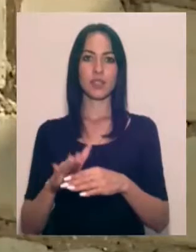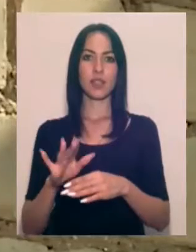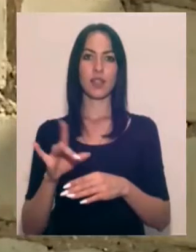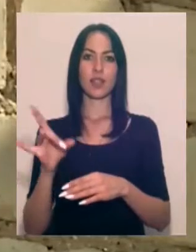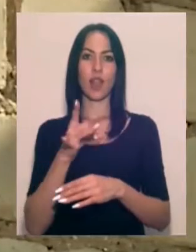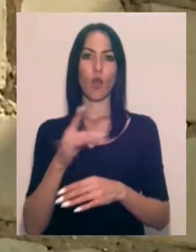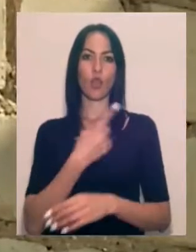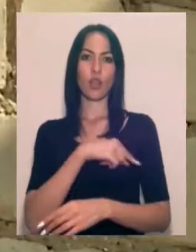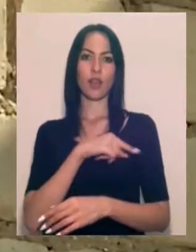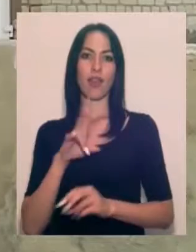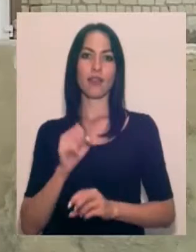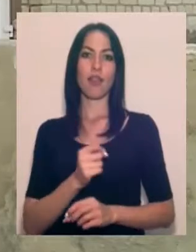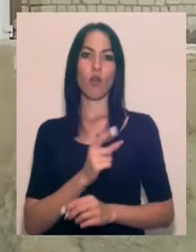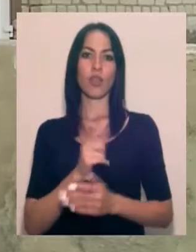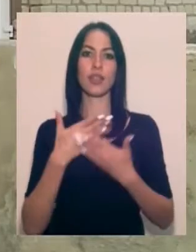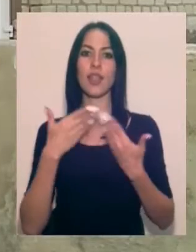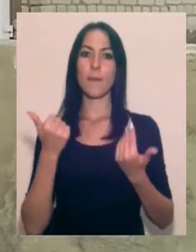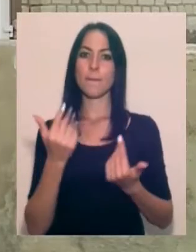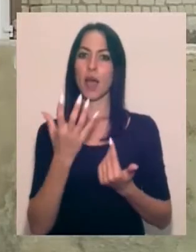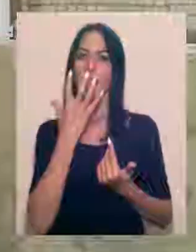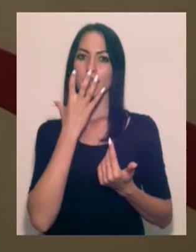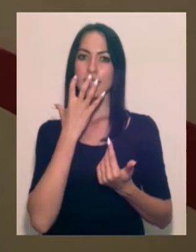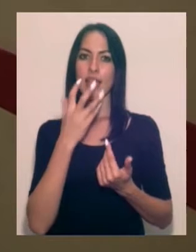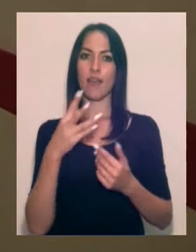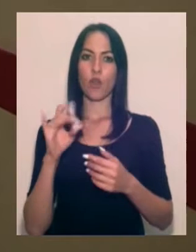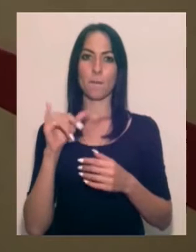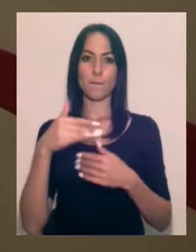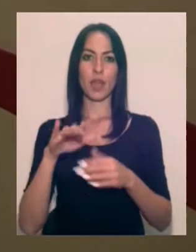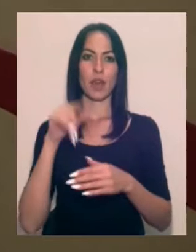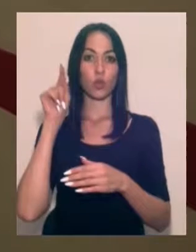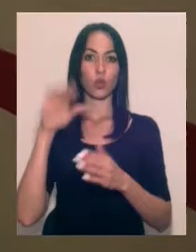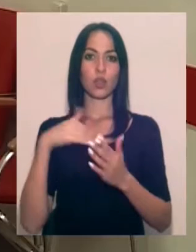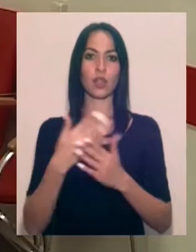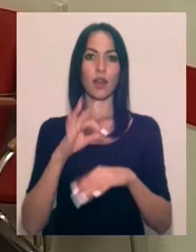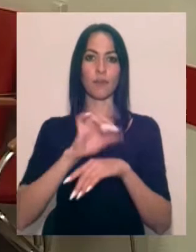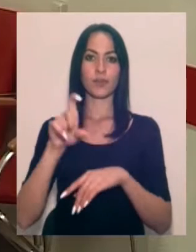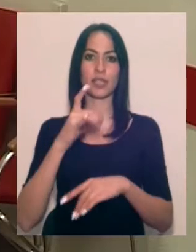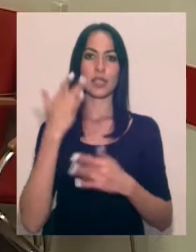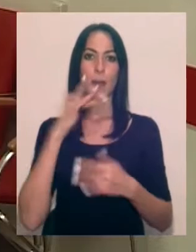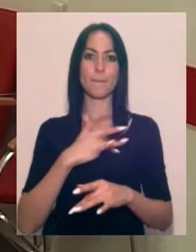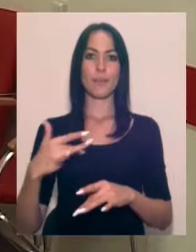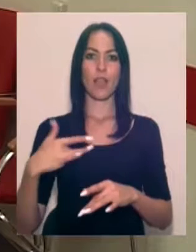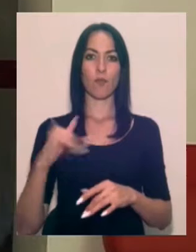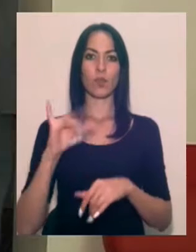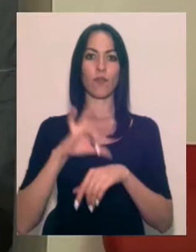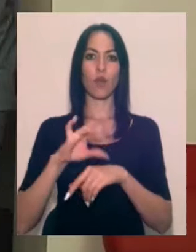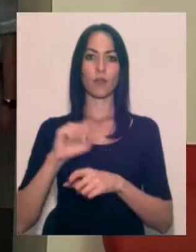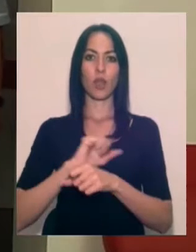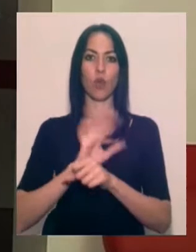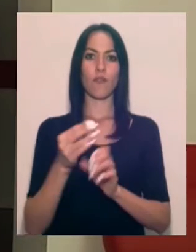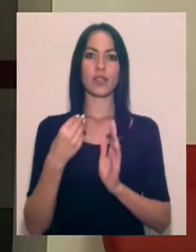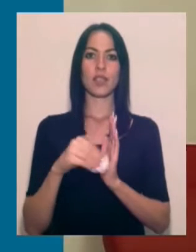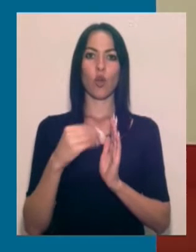лікарні, що на Одещині, немає кисневої мережі. Туди для куцієнтів із пневмонією та хворим на ковід закупили кисневі